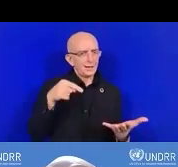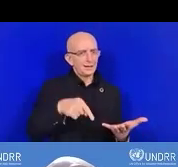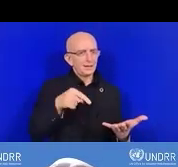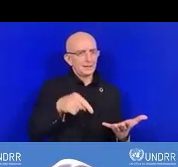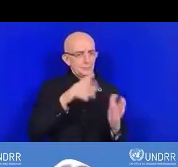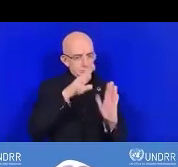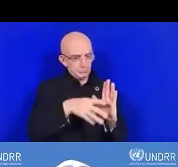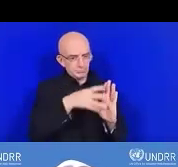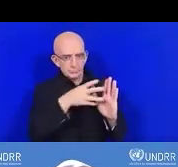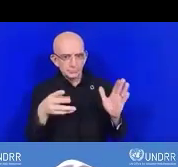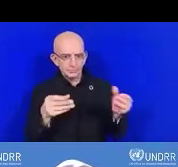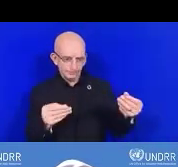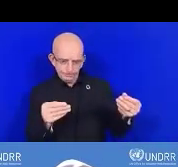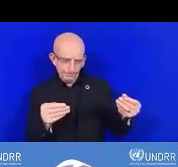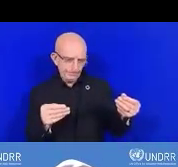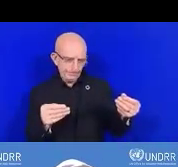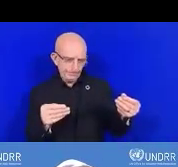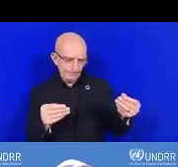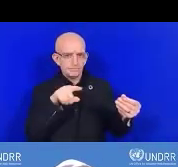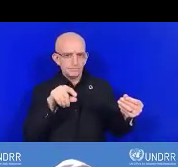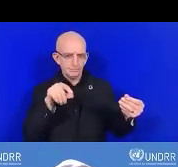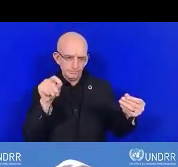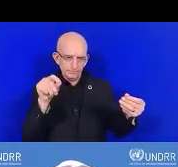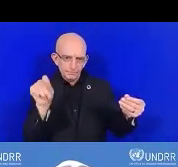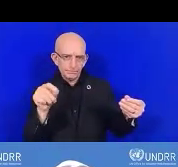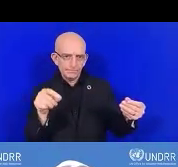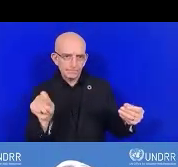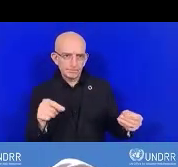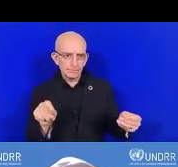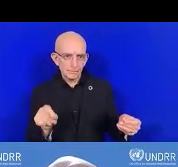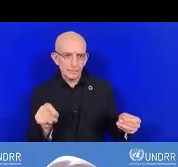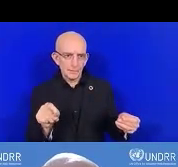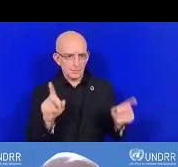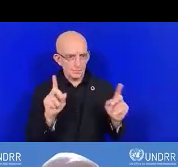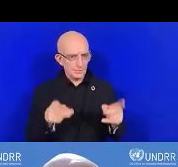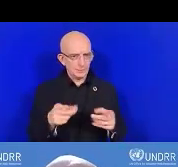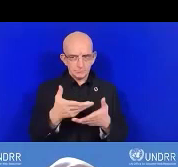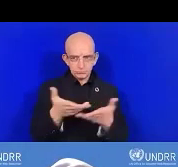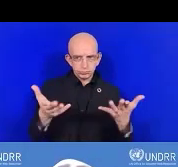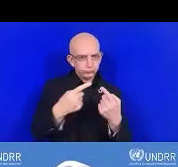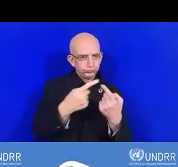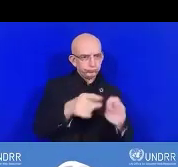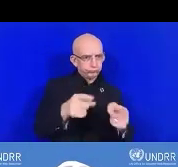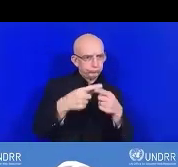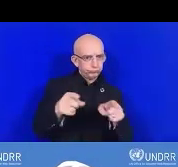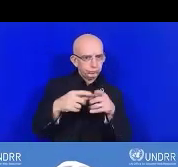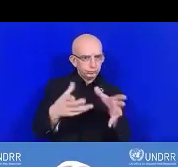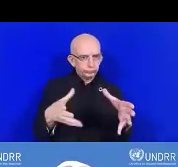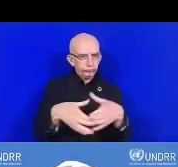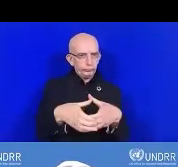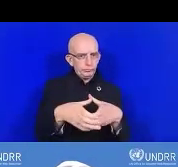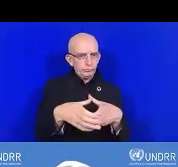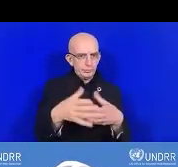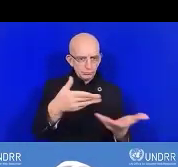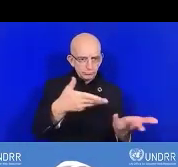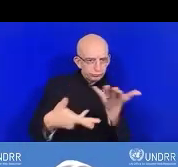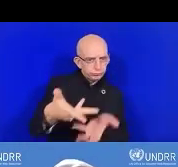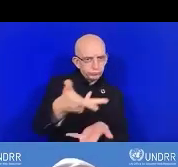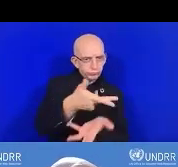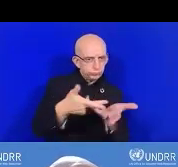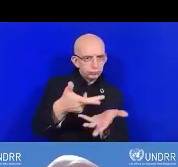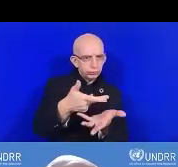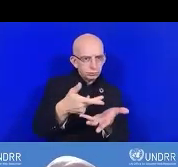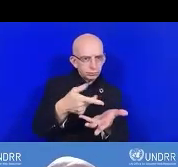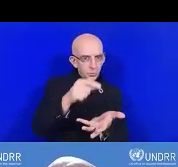représente les différents secteurs de la ville. Parce que les scores